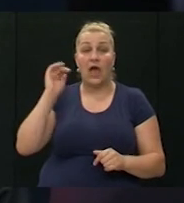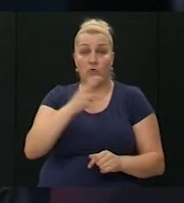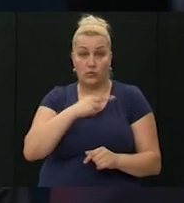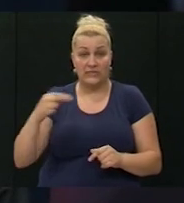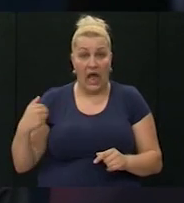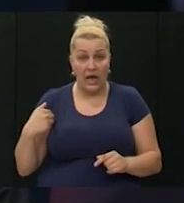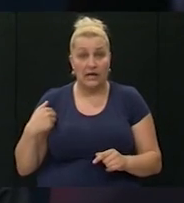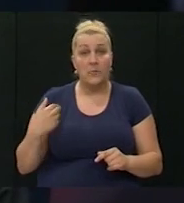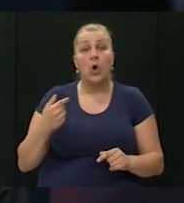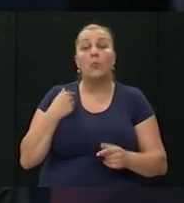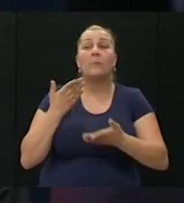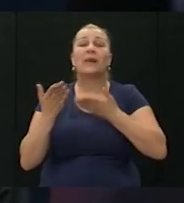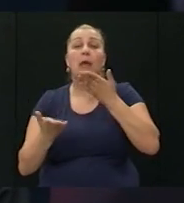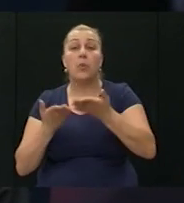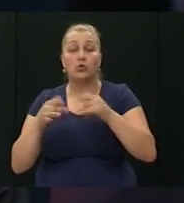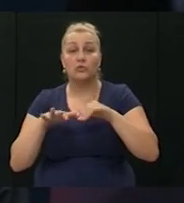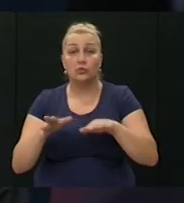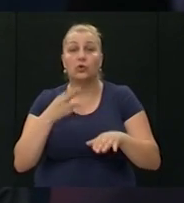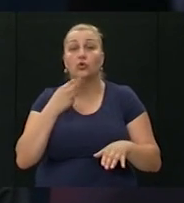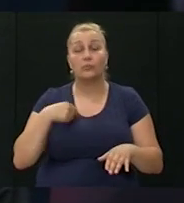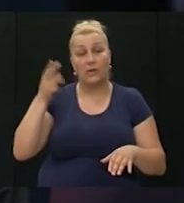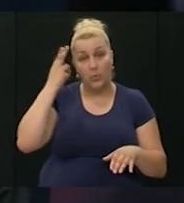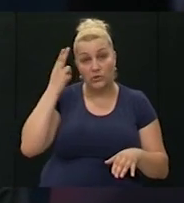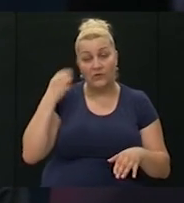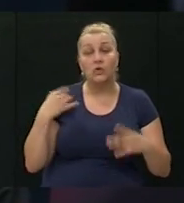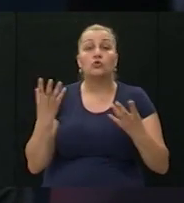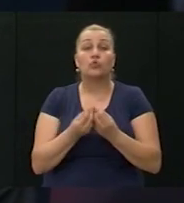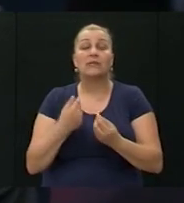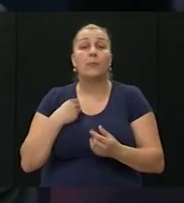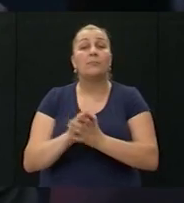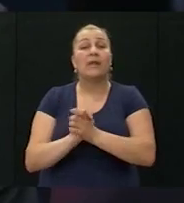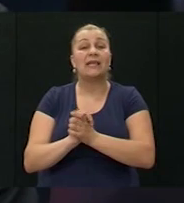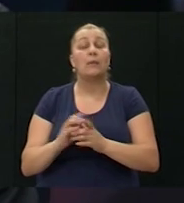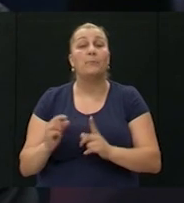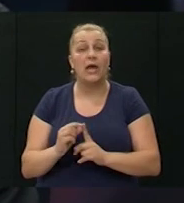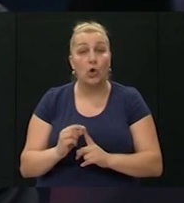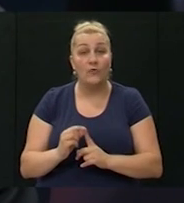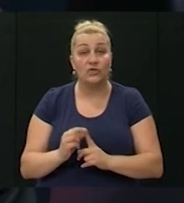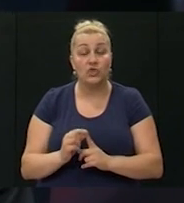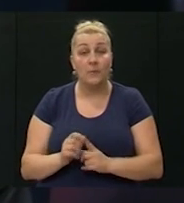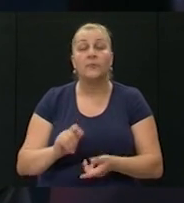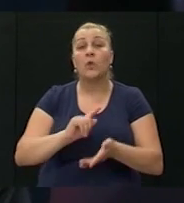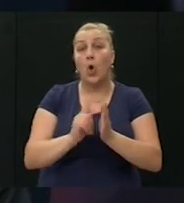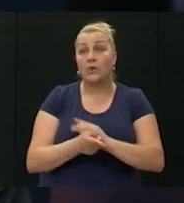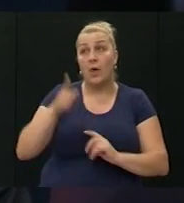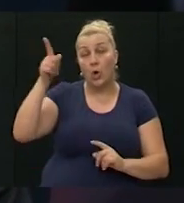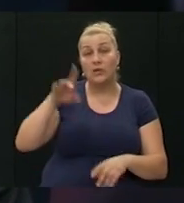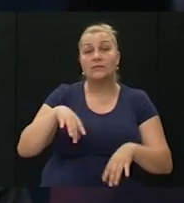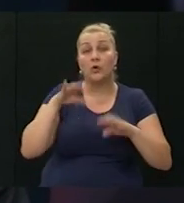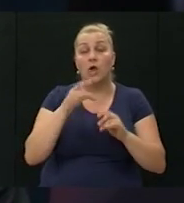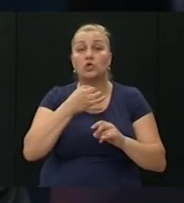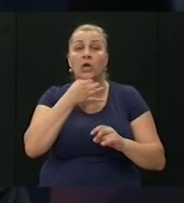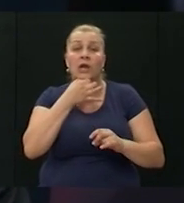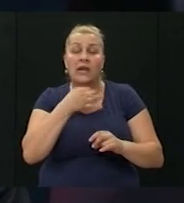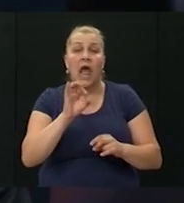dakle, normalno ljudi koji su me poznavali, skupa, kažem, s tim mojim prijateljem Perkovićem i odmah smo gore našli kao